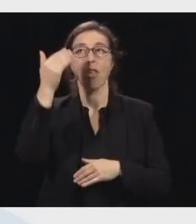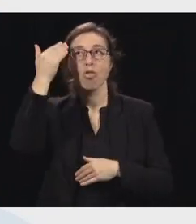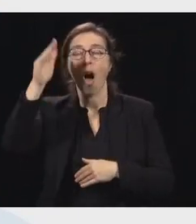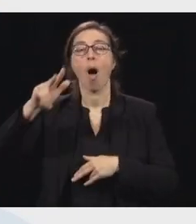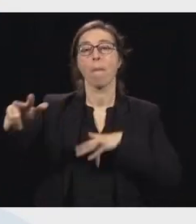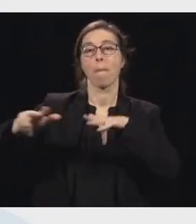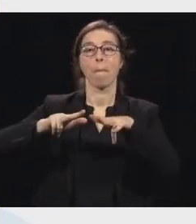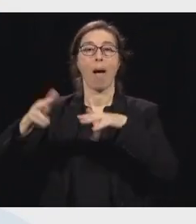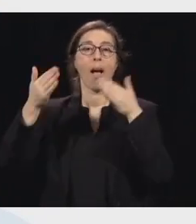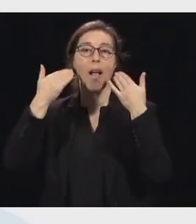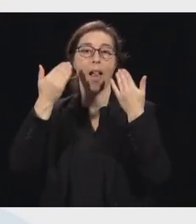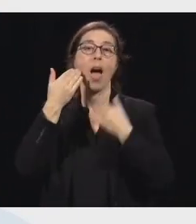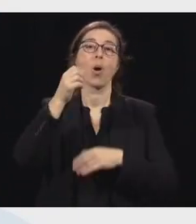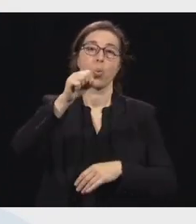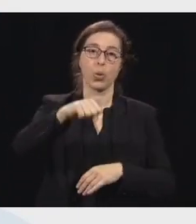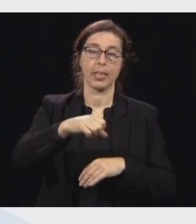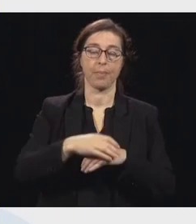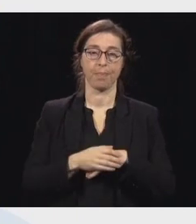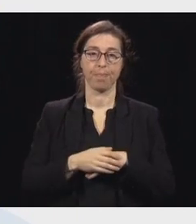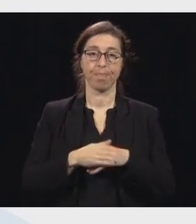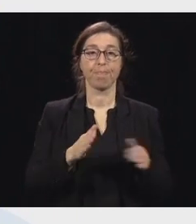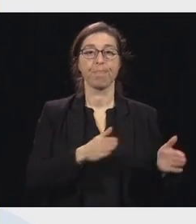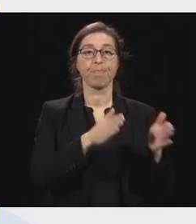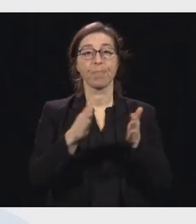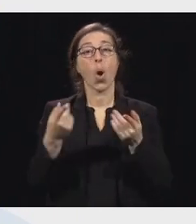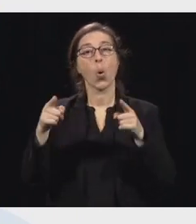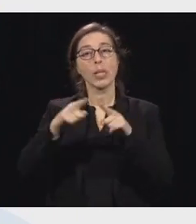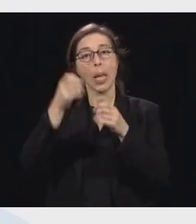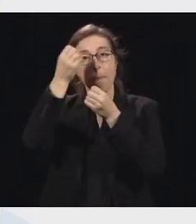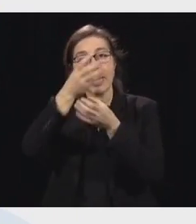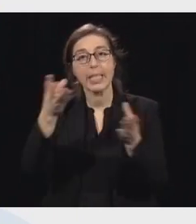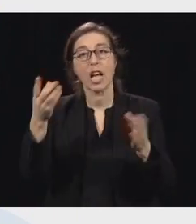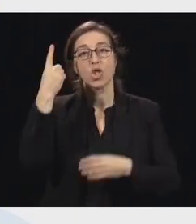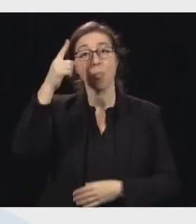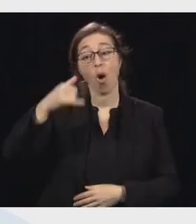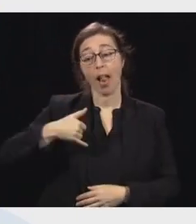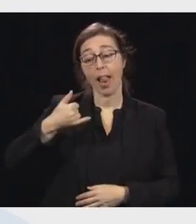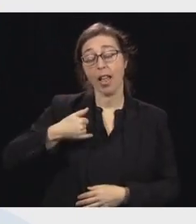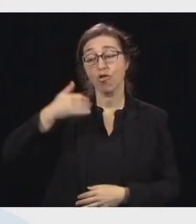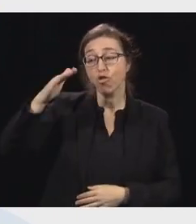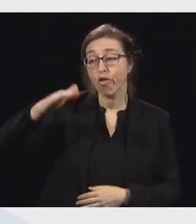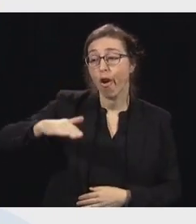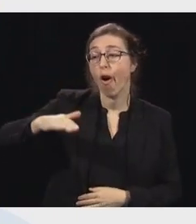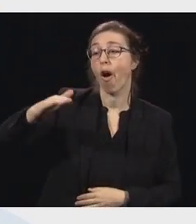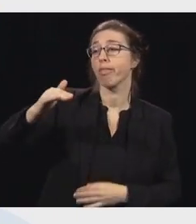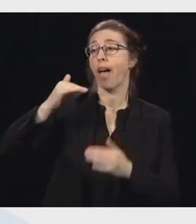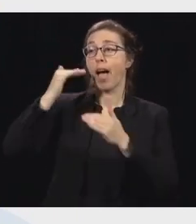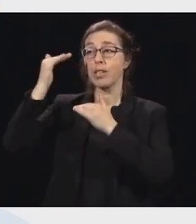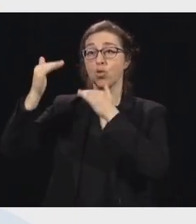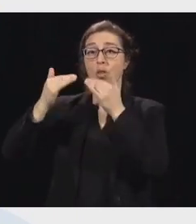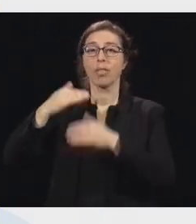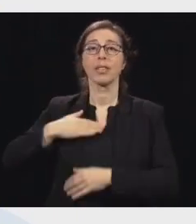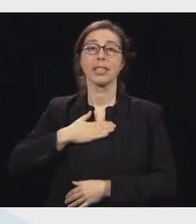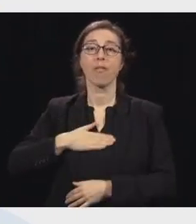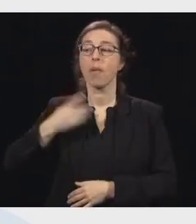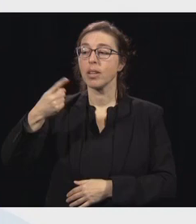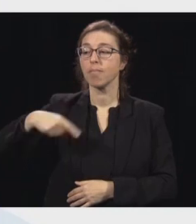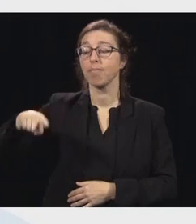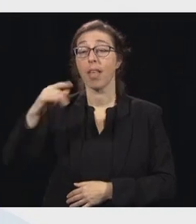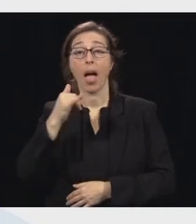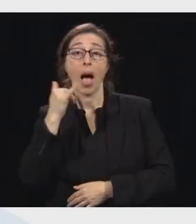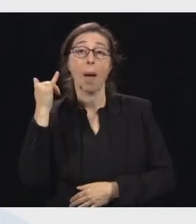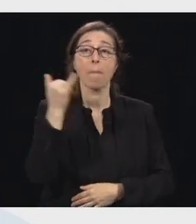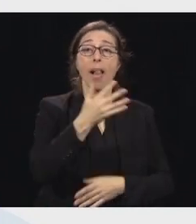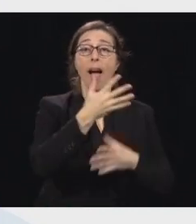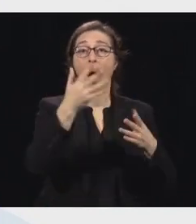Un message peut-être aux jeunes et moins jeunes, appelez vos parents, appelez vos grands-parents, téléphone,